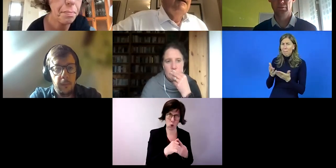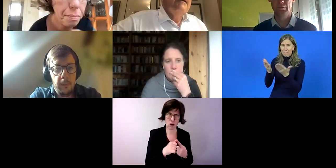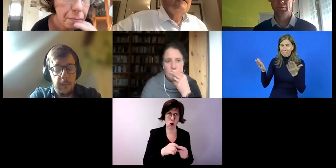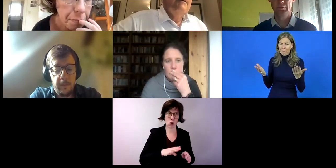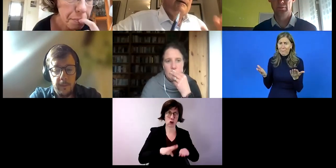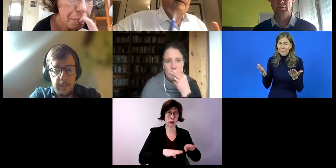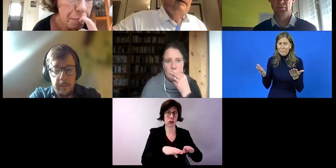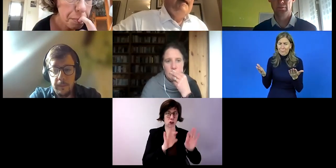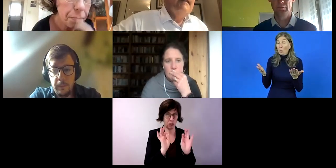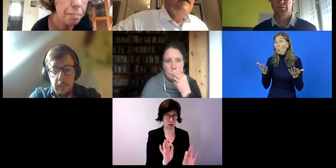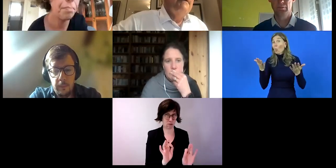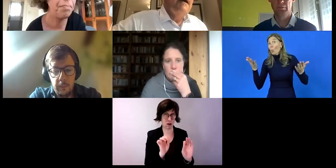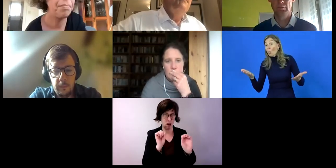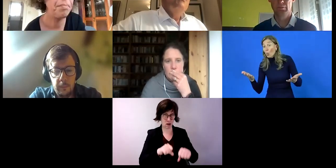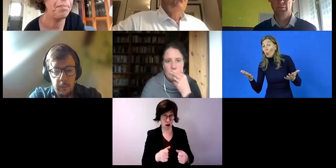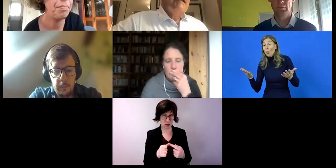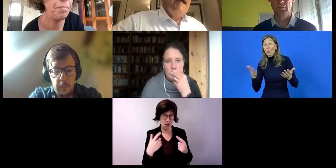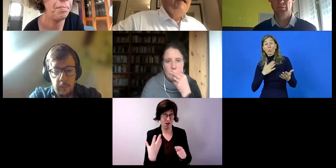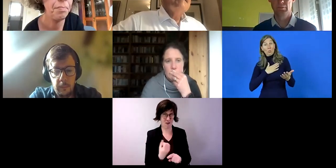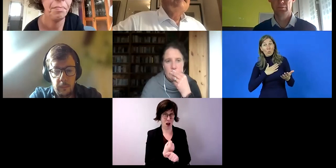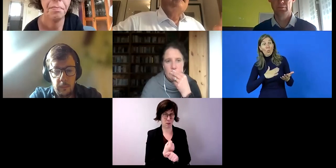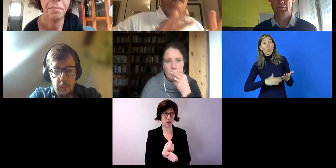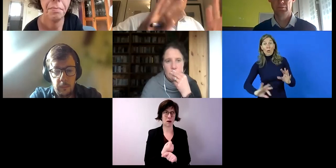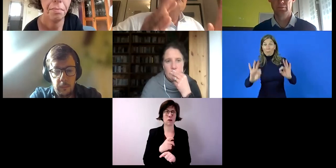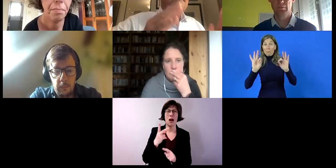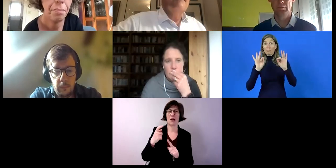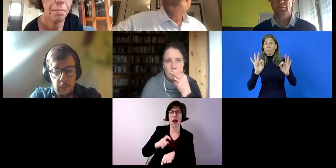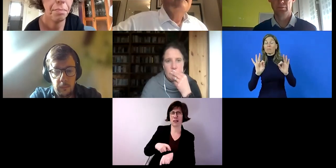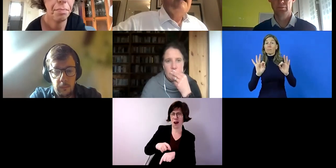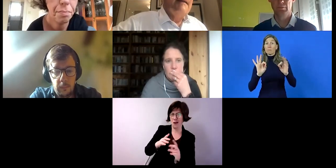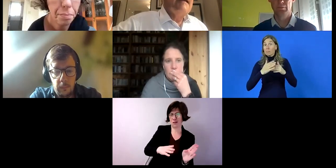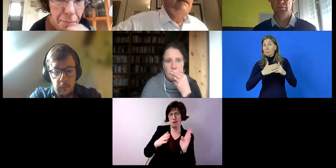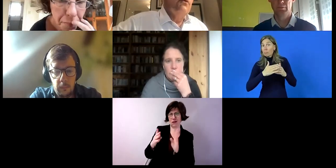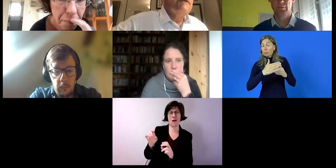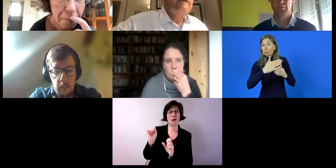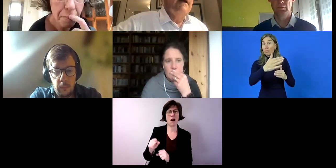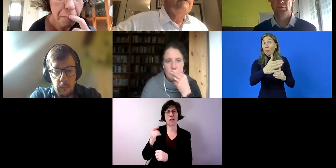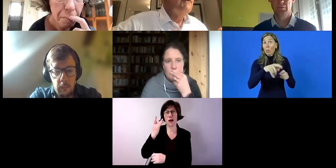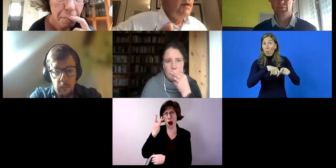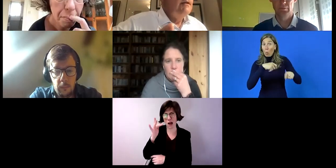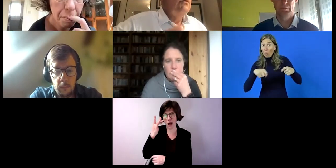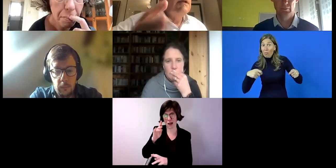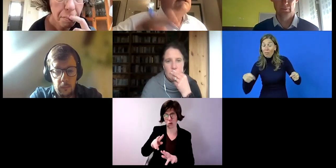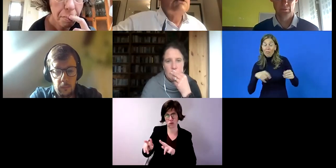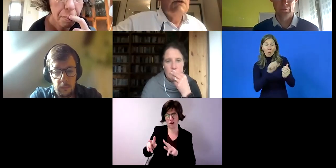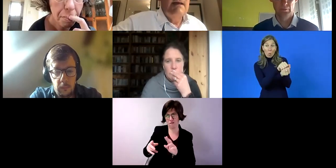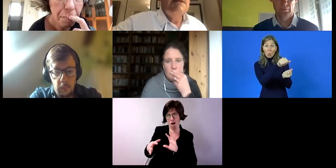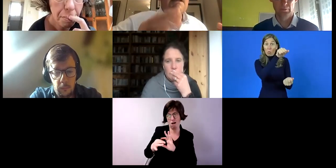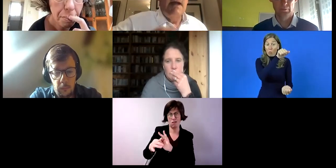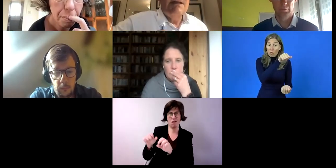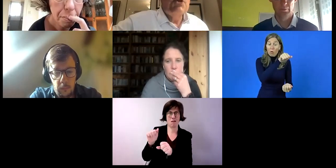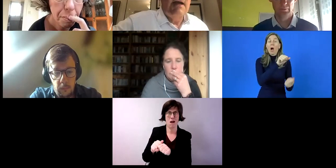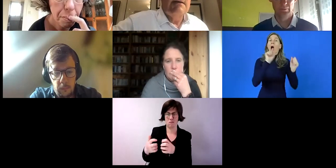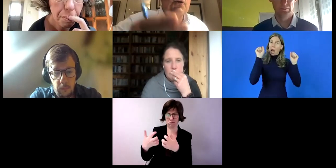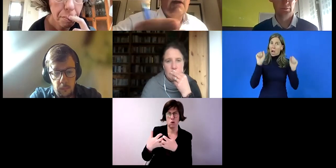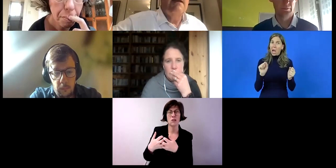erwerben. Und gleichzeitig kann man damit ein Anerkennungsverfahren verbinden. Und dieses System ist